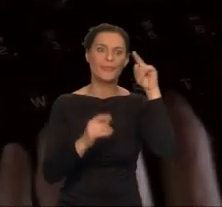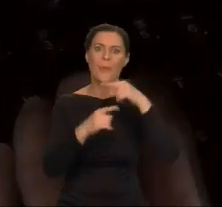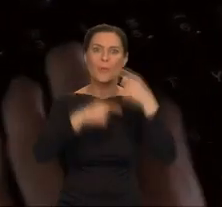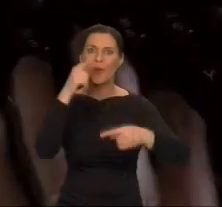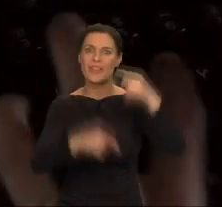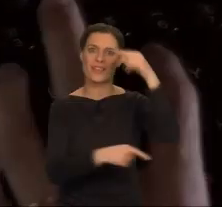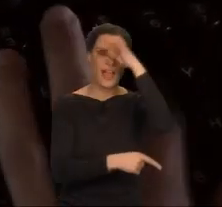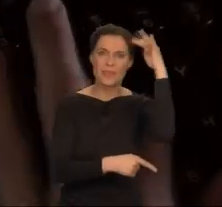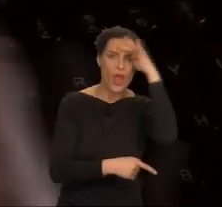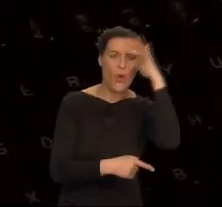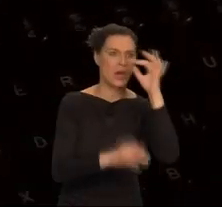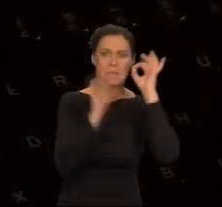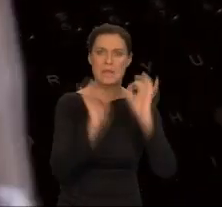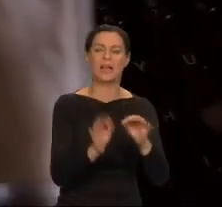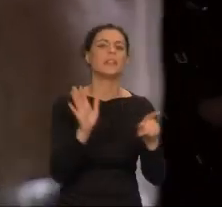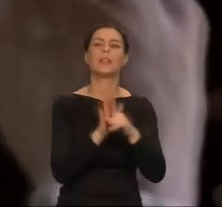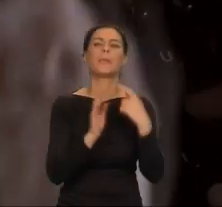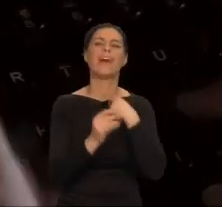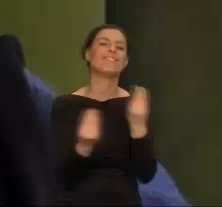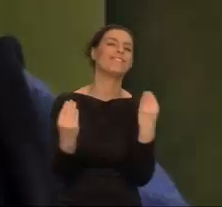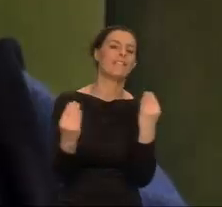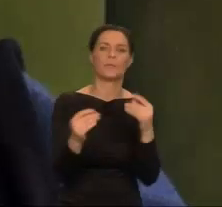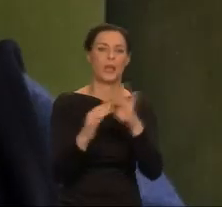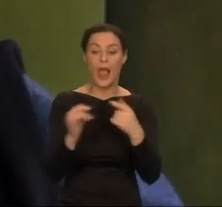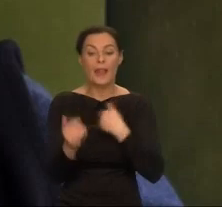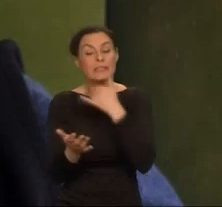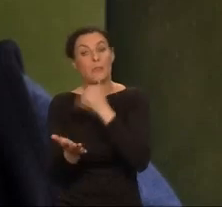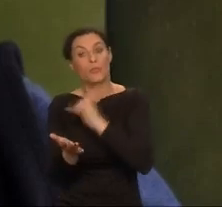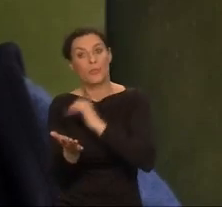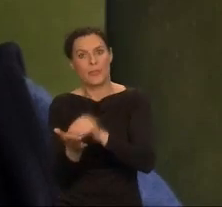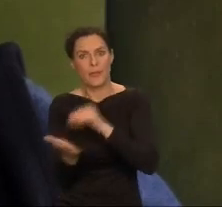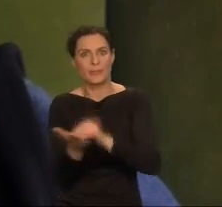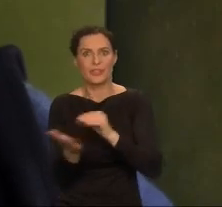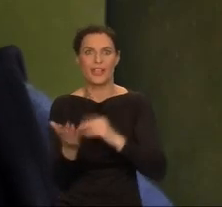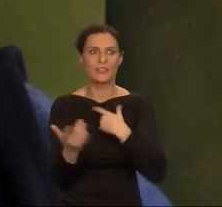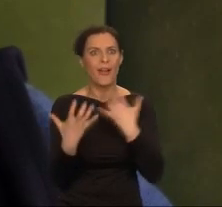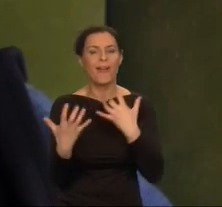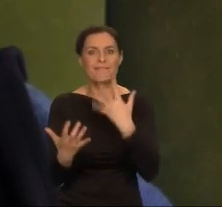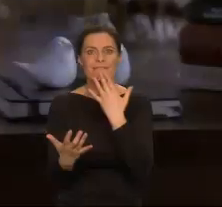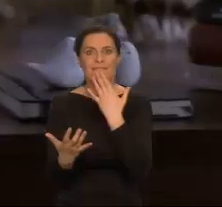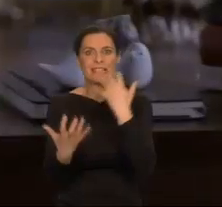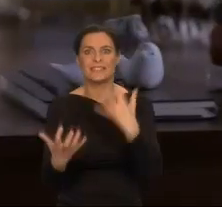która nie ma swojej utopii. Napisać ją, to byłoby coś.